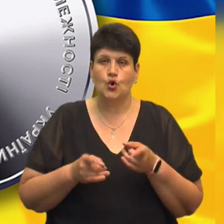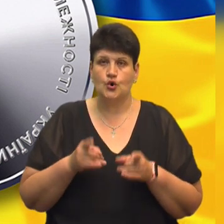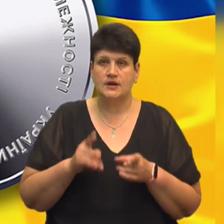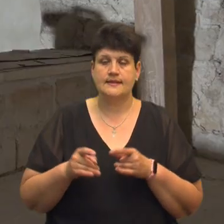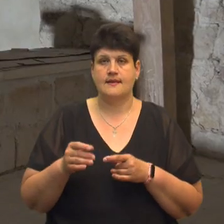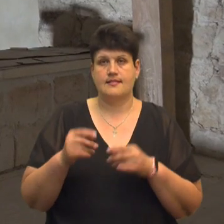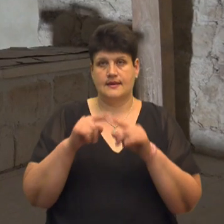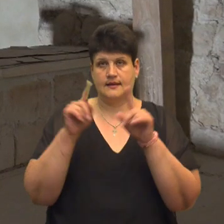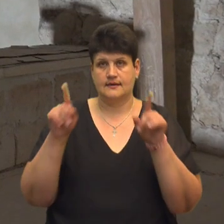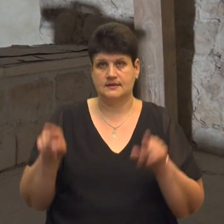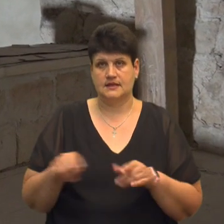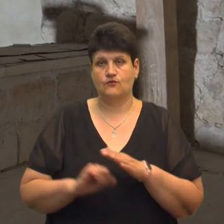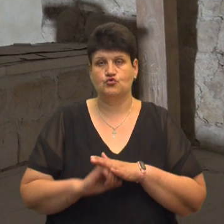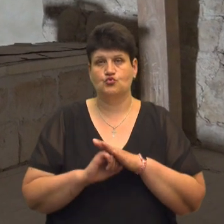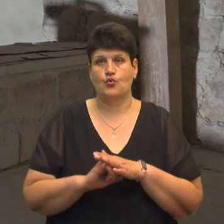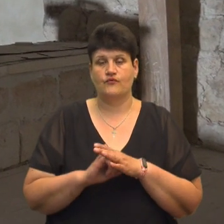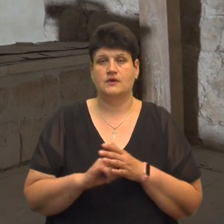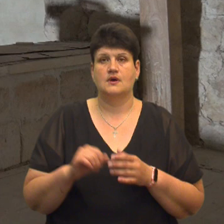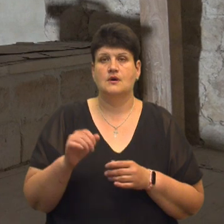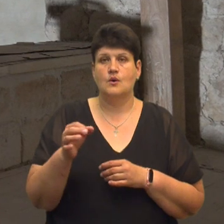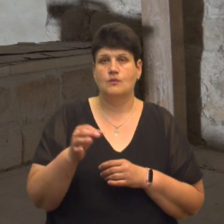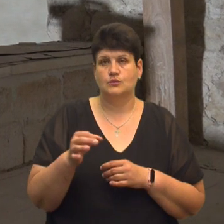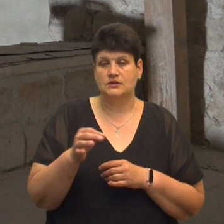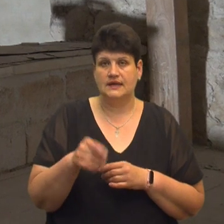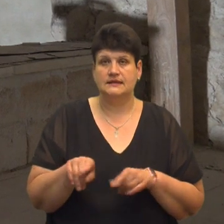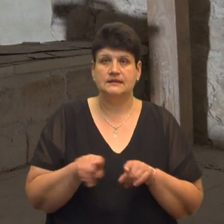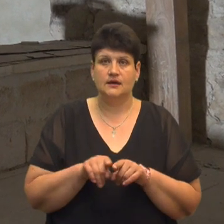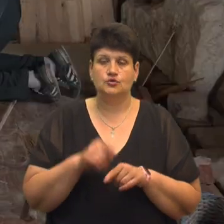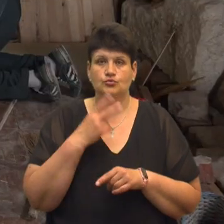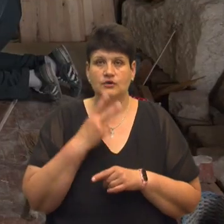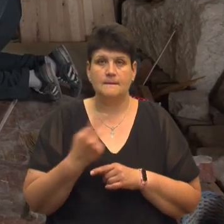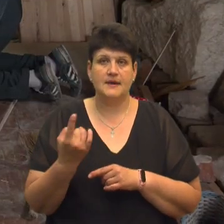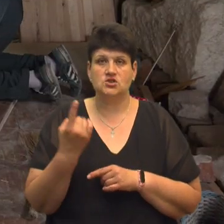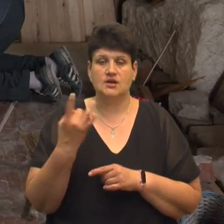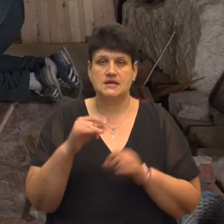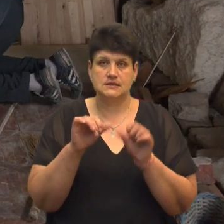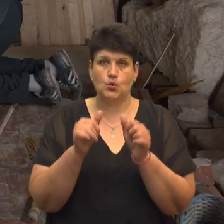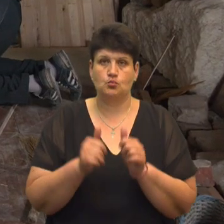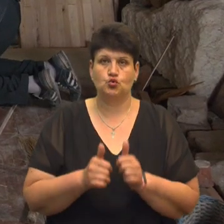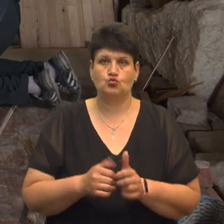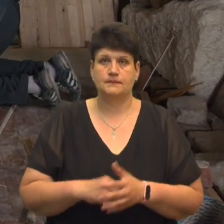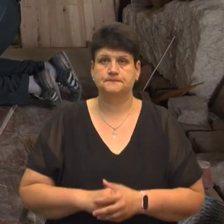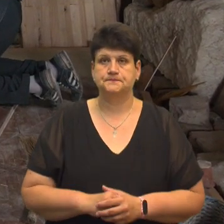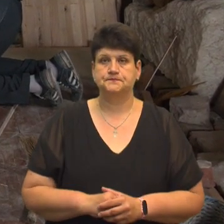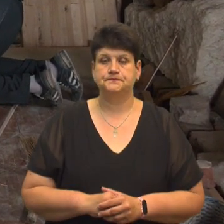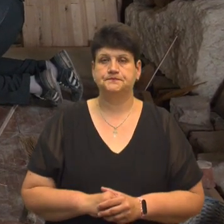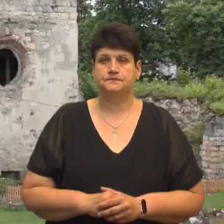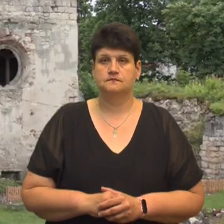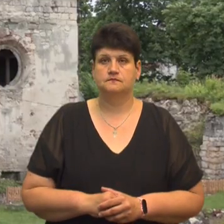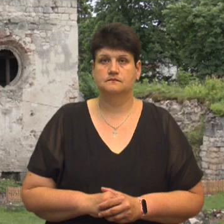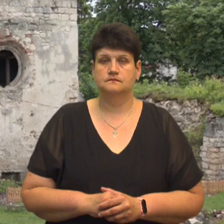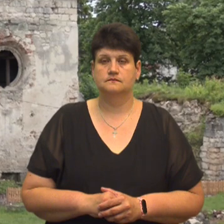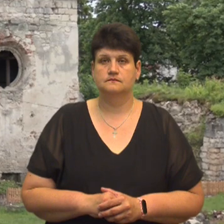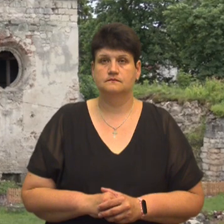лягли в основу цих монет. Також під час цієї виставки Олег Шупляк вперше представить скульптури. Діана Качуровська, Оксана Галіаш, Суспільне новини.